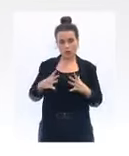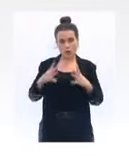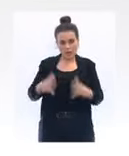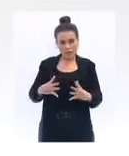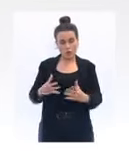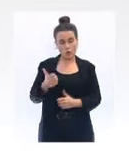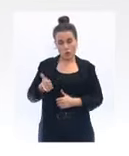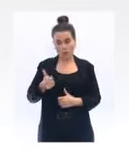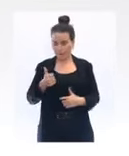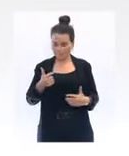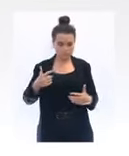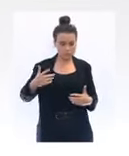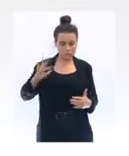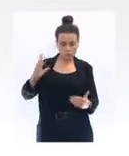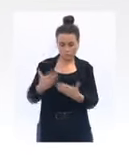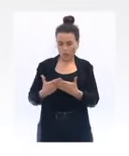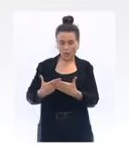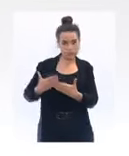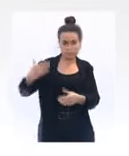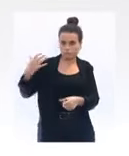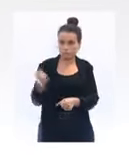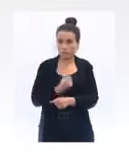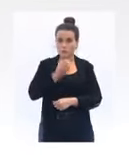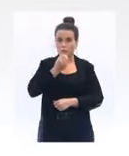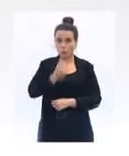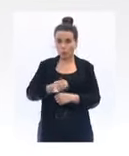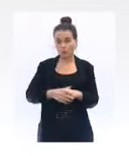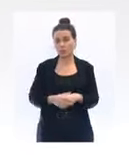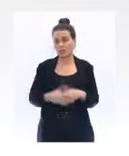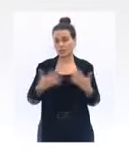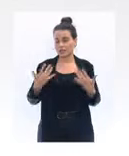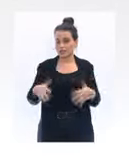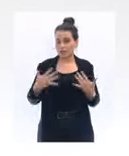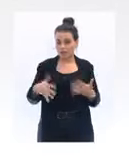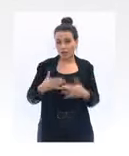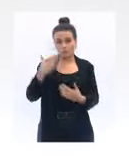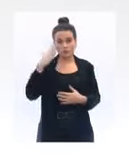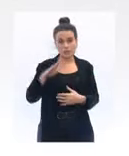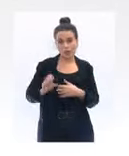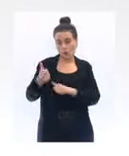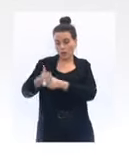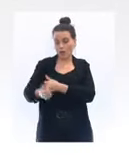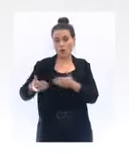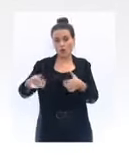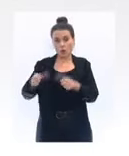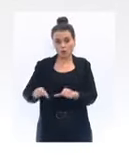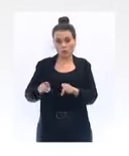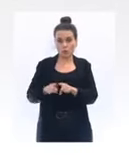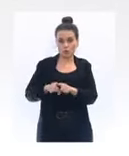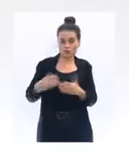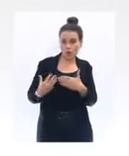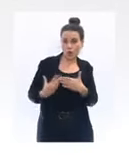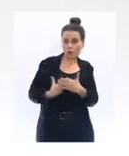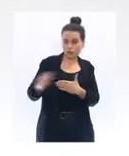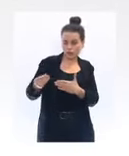Cet effort, ils ont su l'accomplir depuis le mois de septembre. Ils l'avaient accompli pendant le confinement et le déconfinement. Ils ont